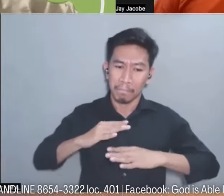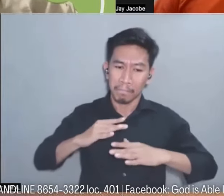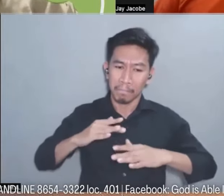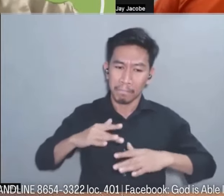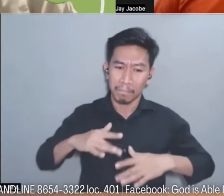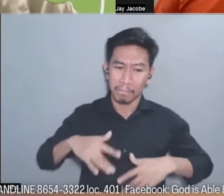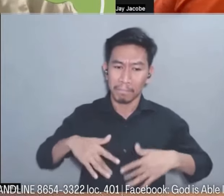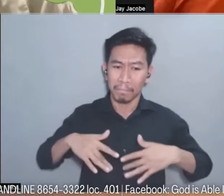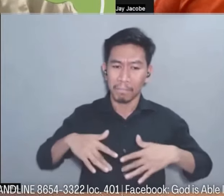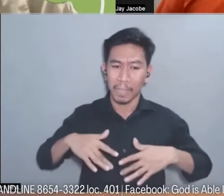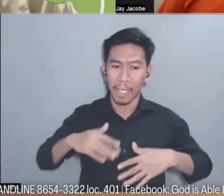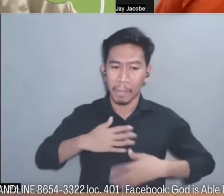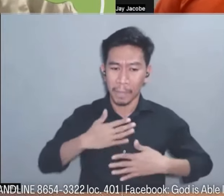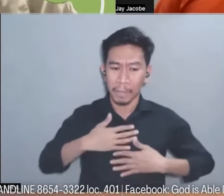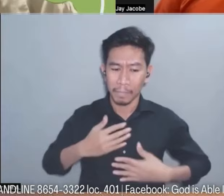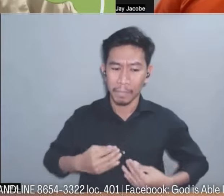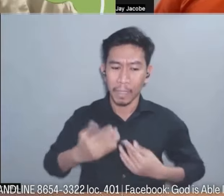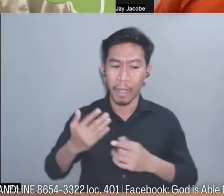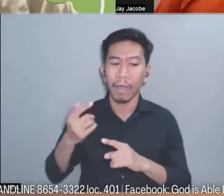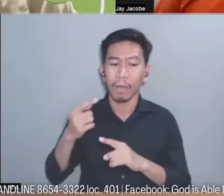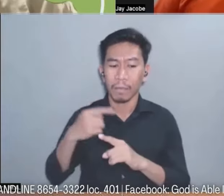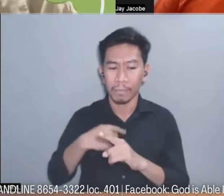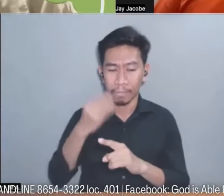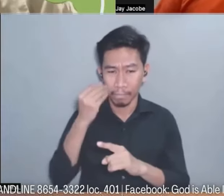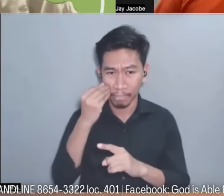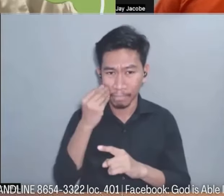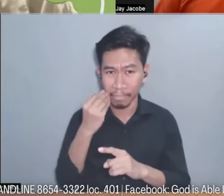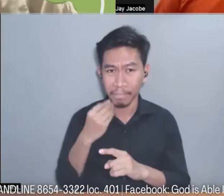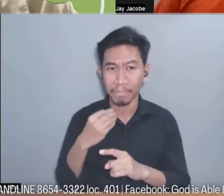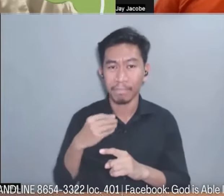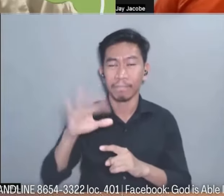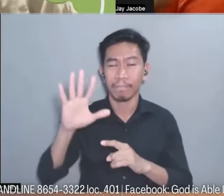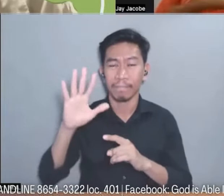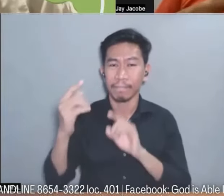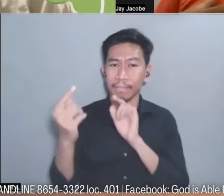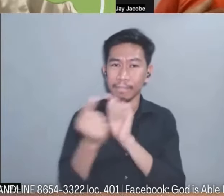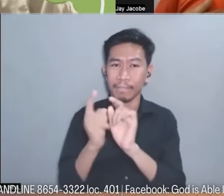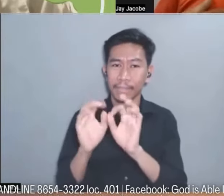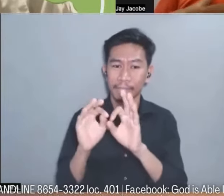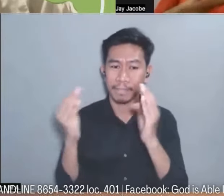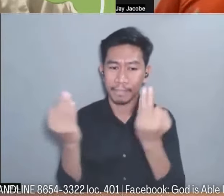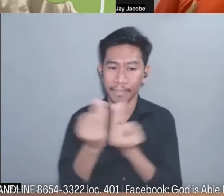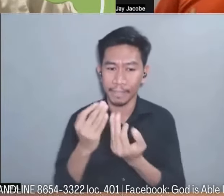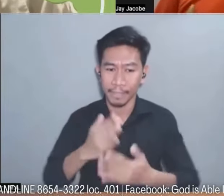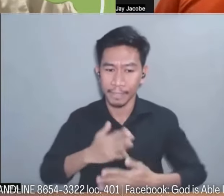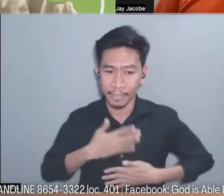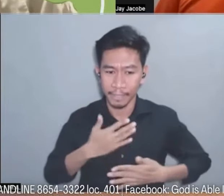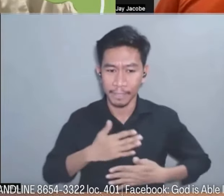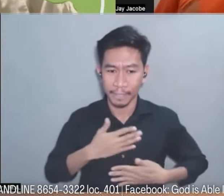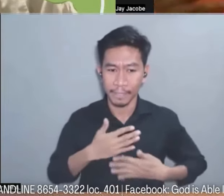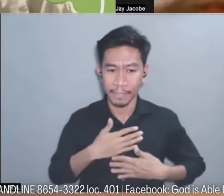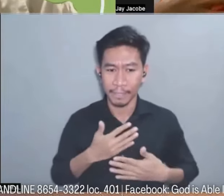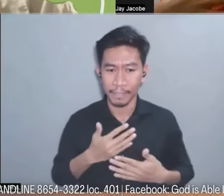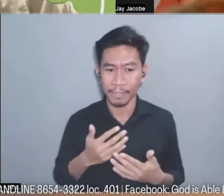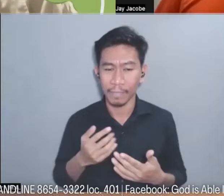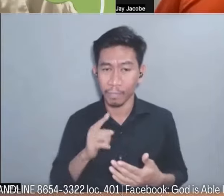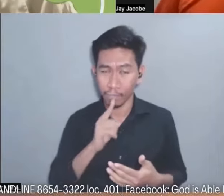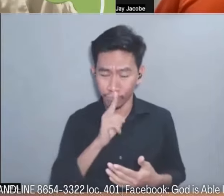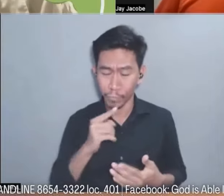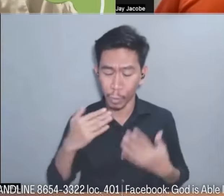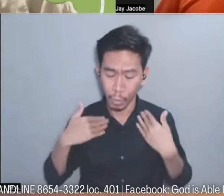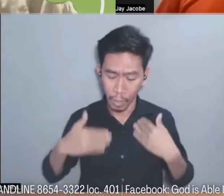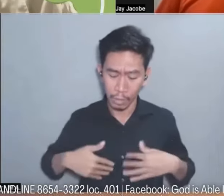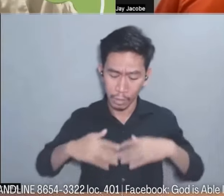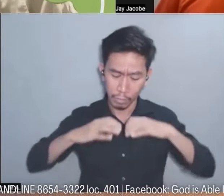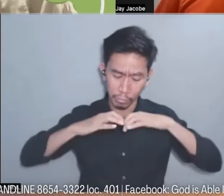nakuwi at nakita ko po ang aking pamilya natuwang-tuwa ako baga matangatawang ko ay rinanghina at bagsak ang tatawan